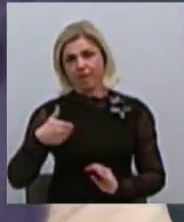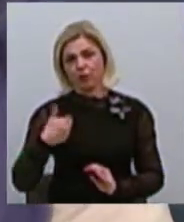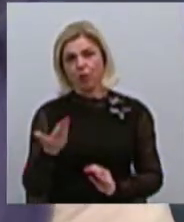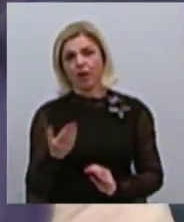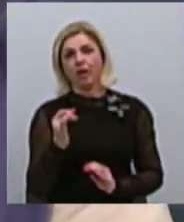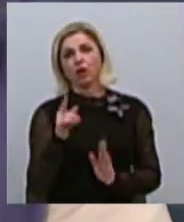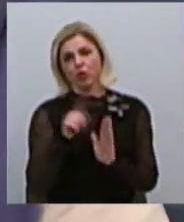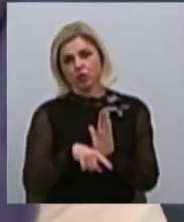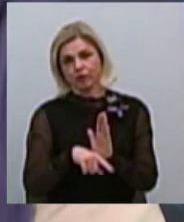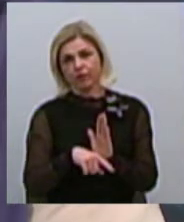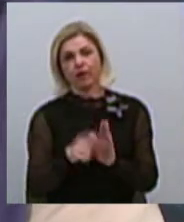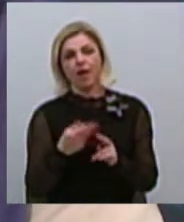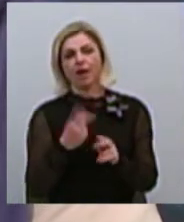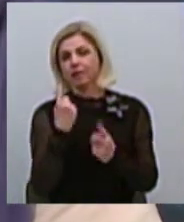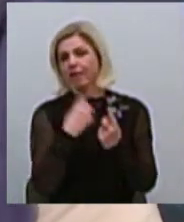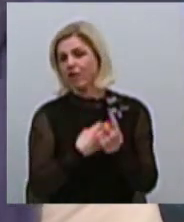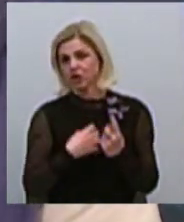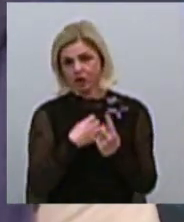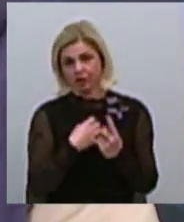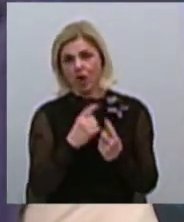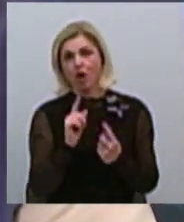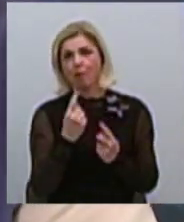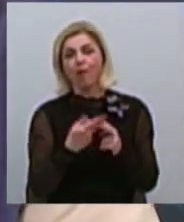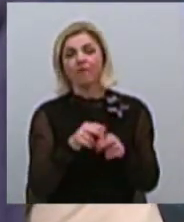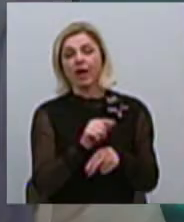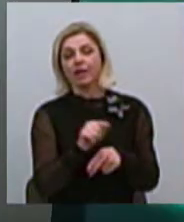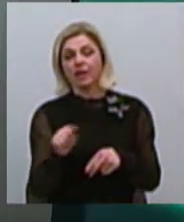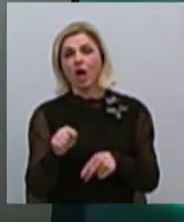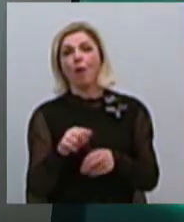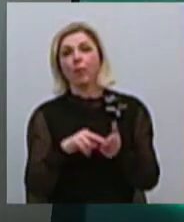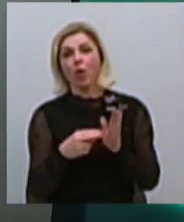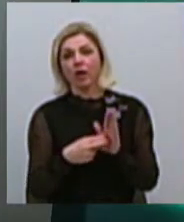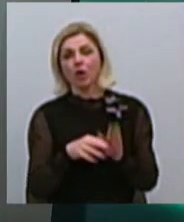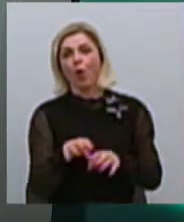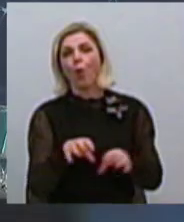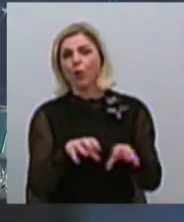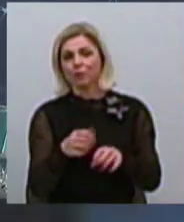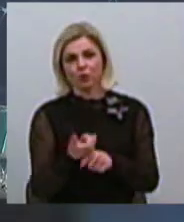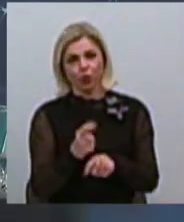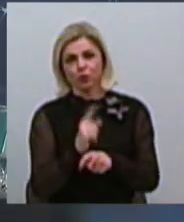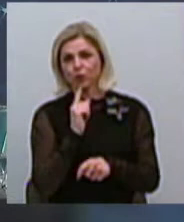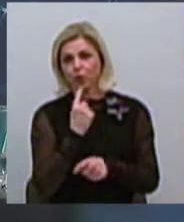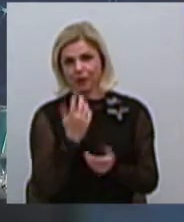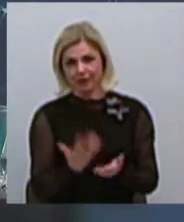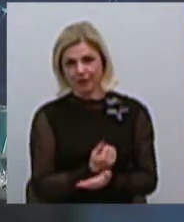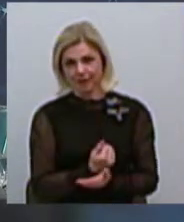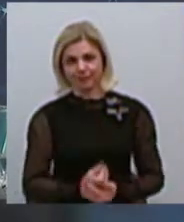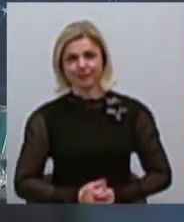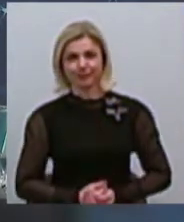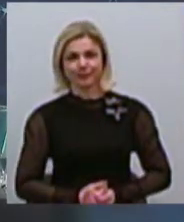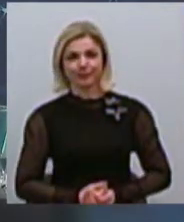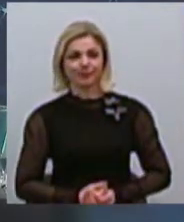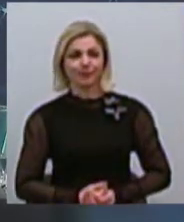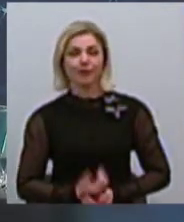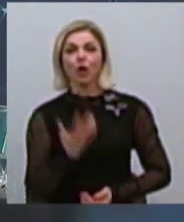дешево. Це ключовий момент, тому що в цих проектах корупції дуже тяжело знайти. Смотрите, вот ще по